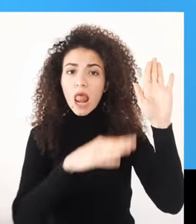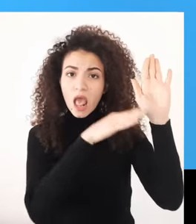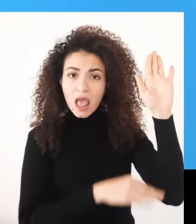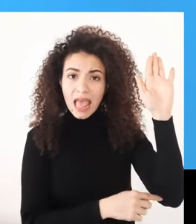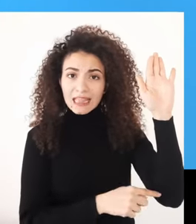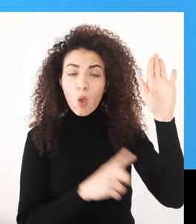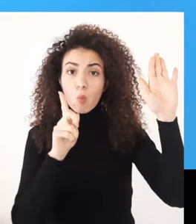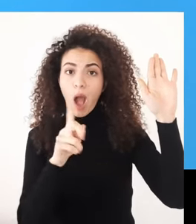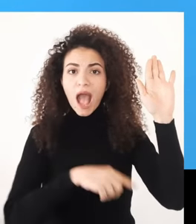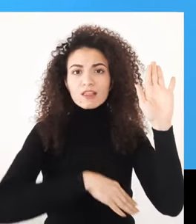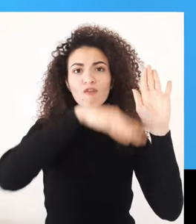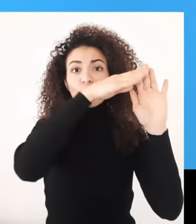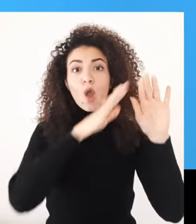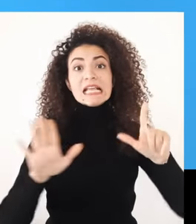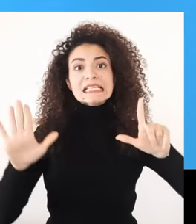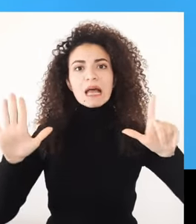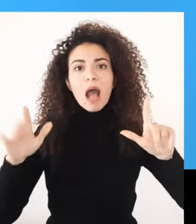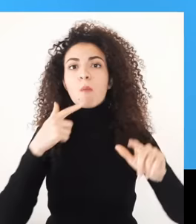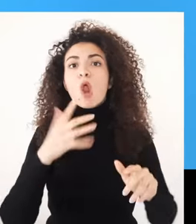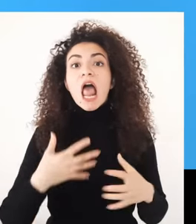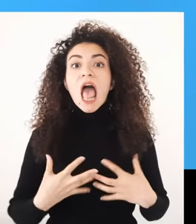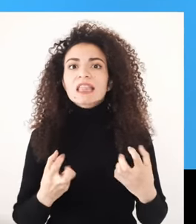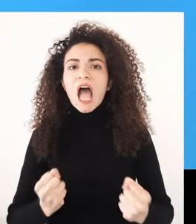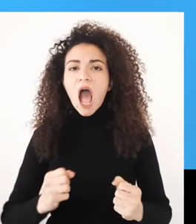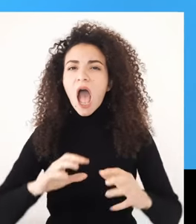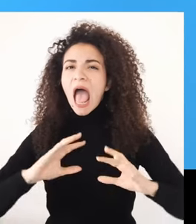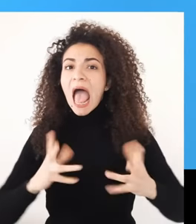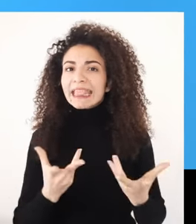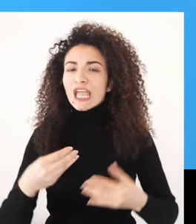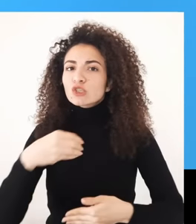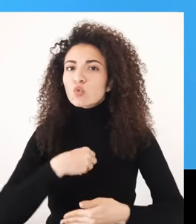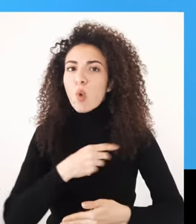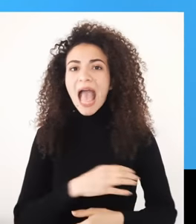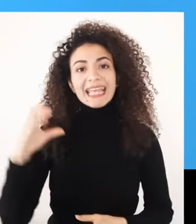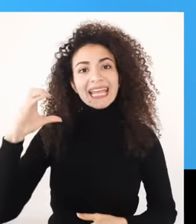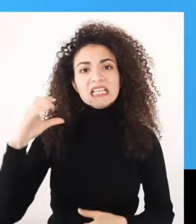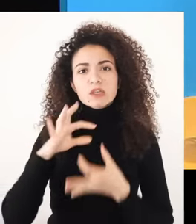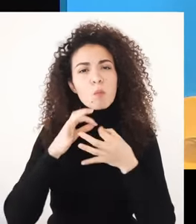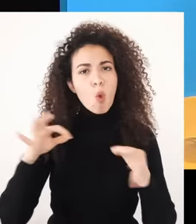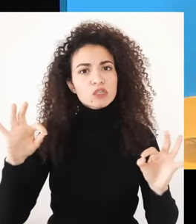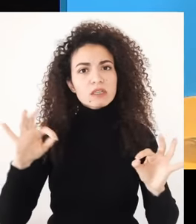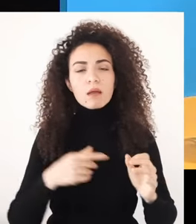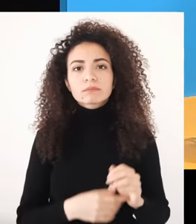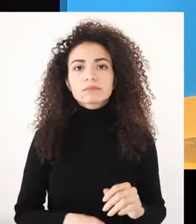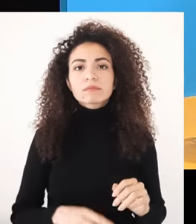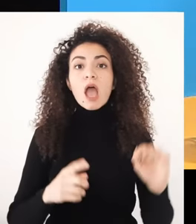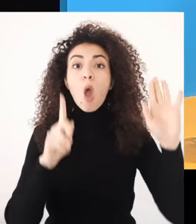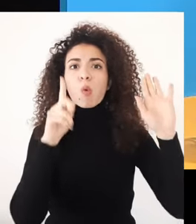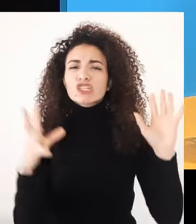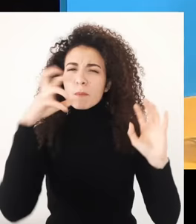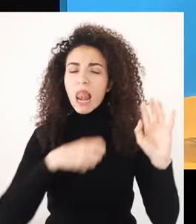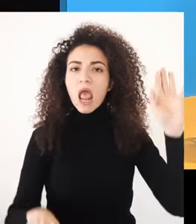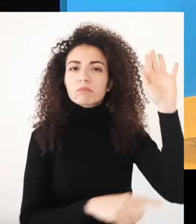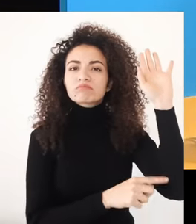بحيث إنه الواحد هو دليل على قوة ضئيلة وسبعة على قوة كسيفة من الطاقة فمنلاحظ انتقال